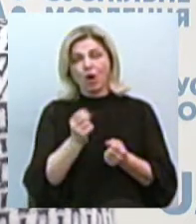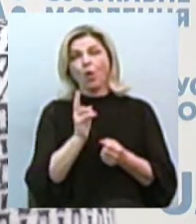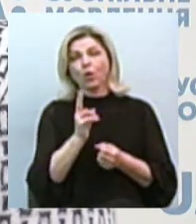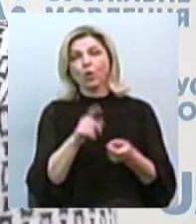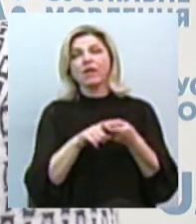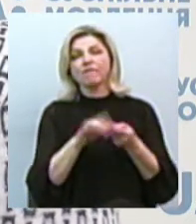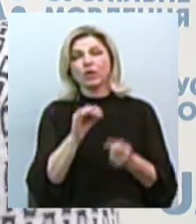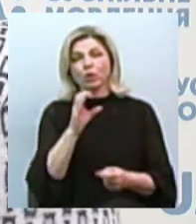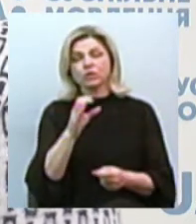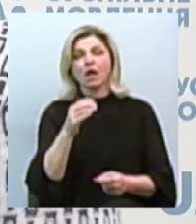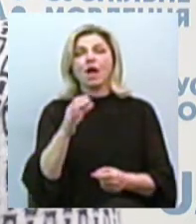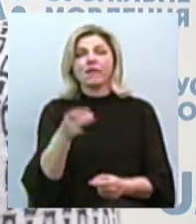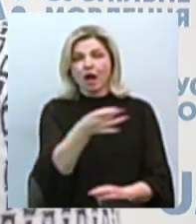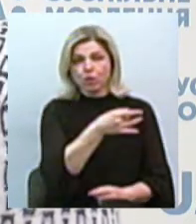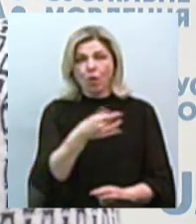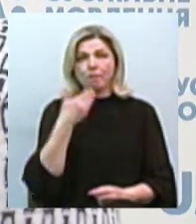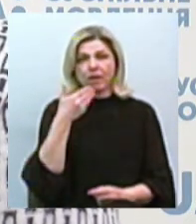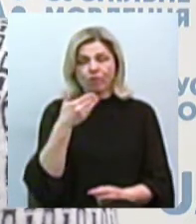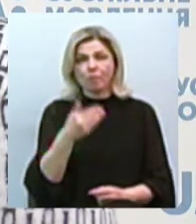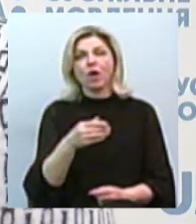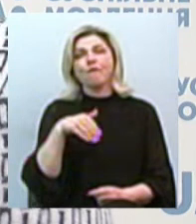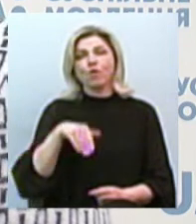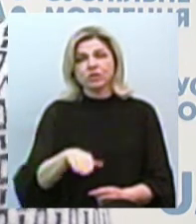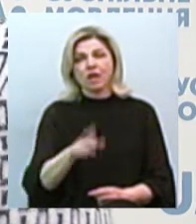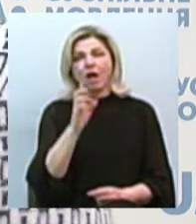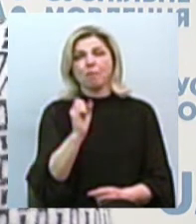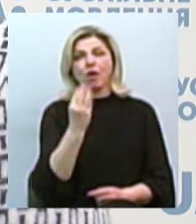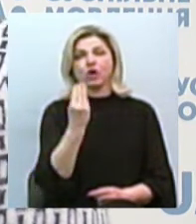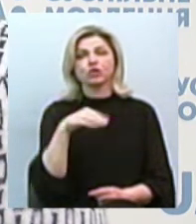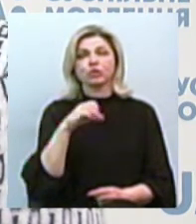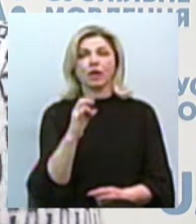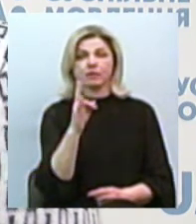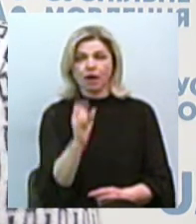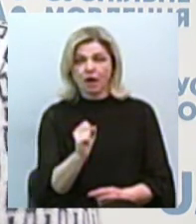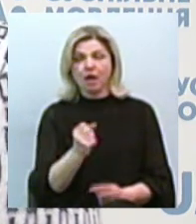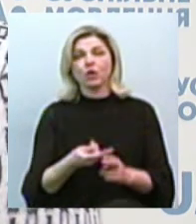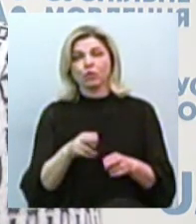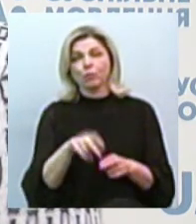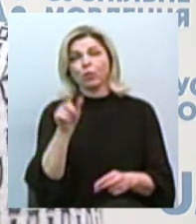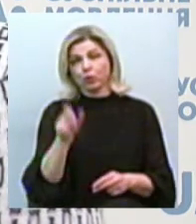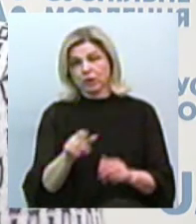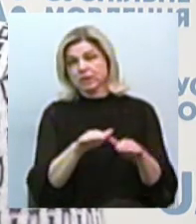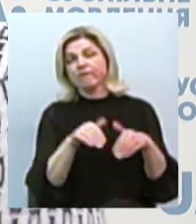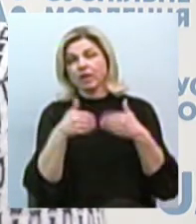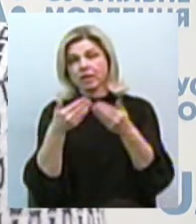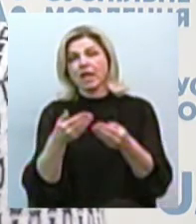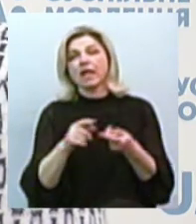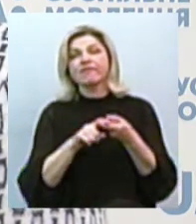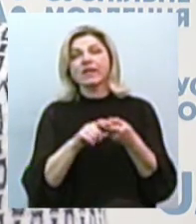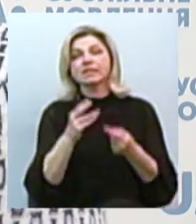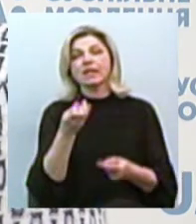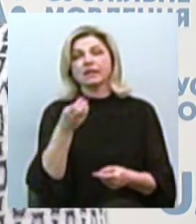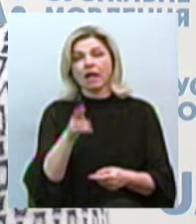районах. Це і Первомайський, Вознесенський, Баштанка. Тому людина звертається до інфекційної